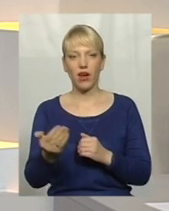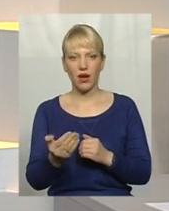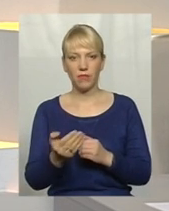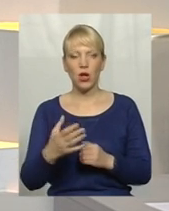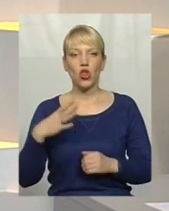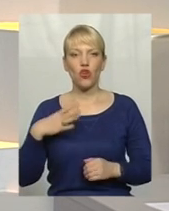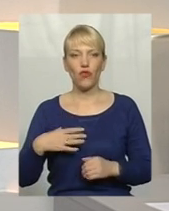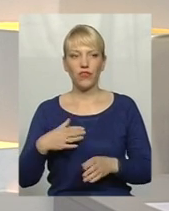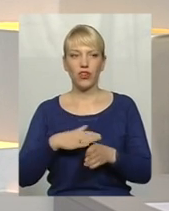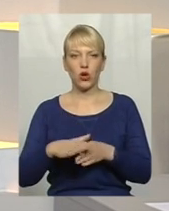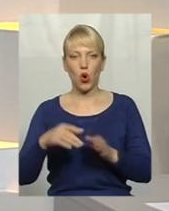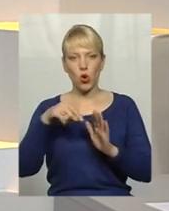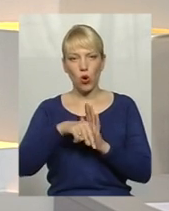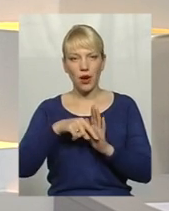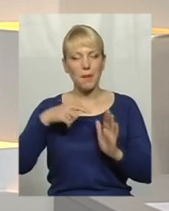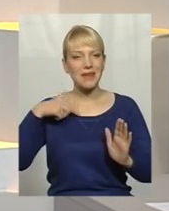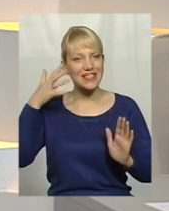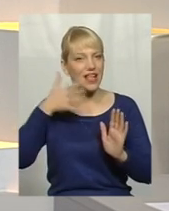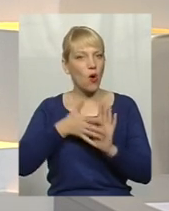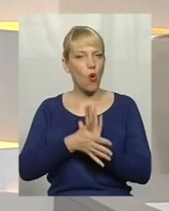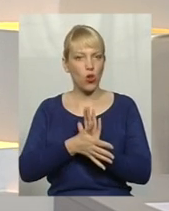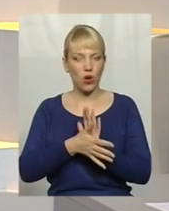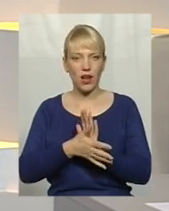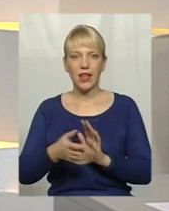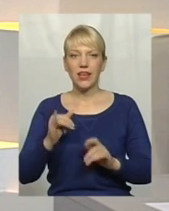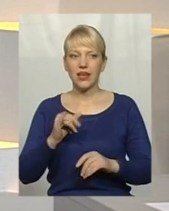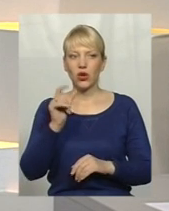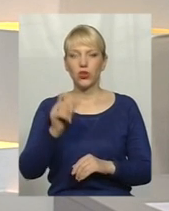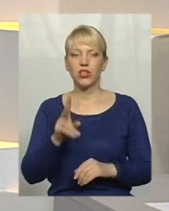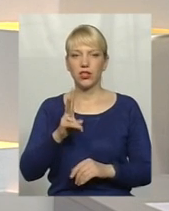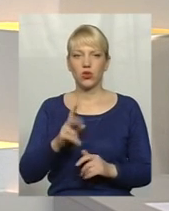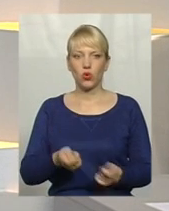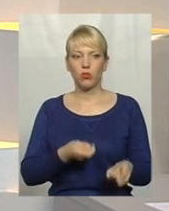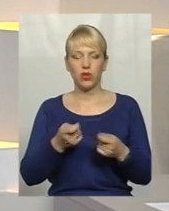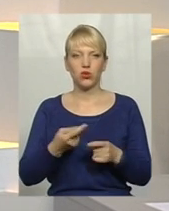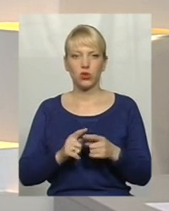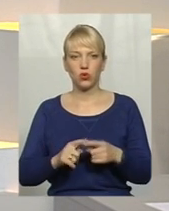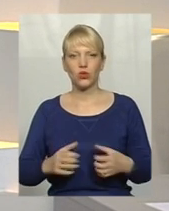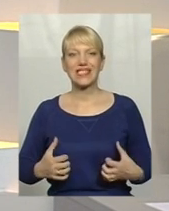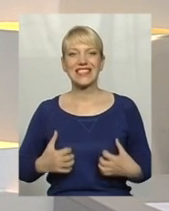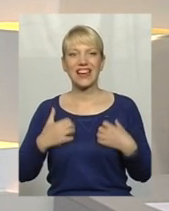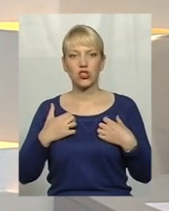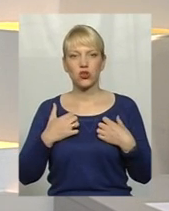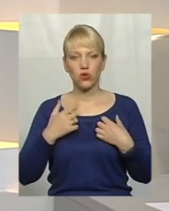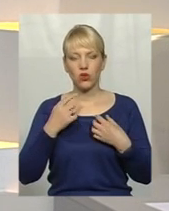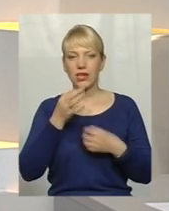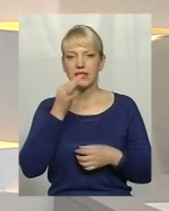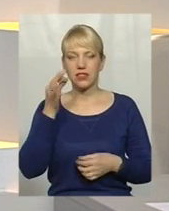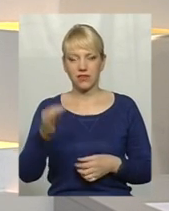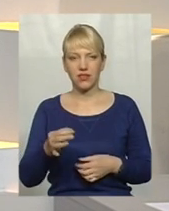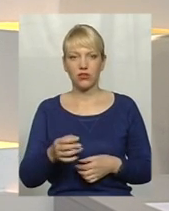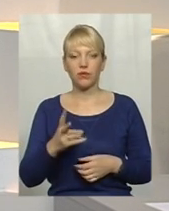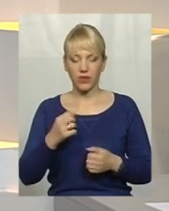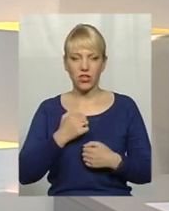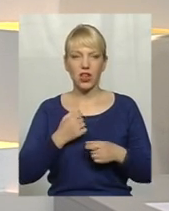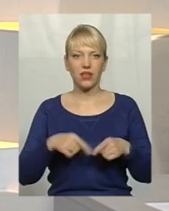виконувати роль того психолога і тієї людини, яка приносить ту страшну зв'язку? На жаль, так.